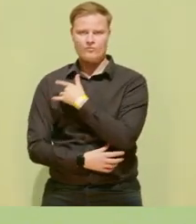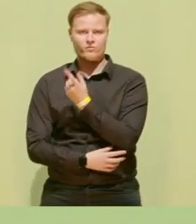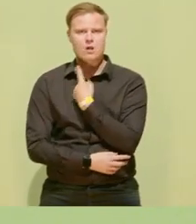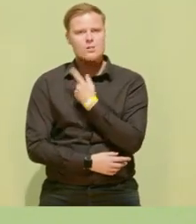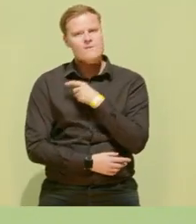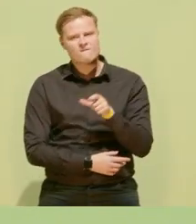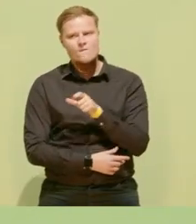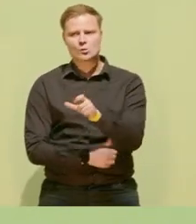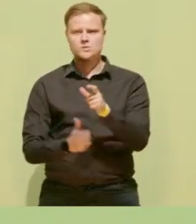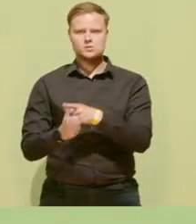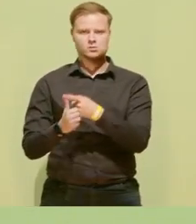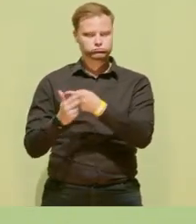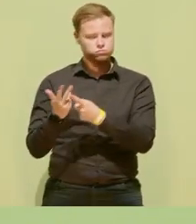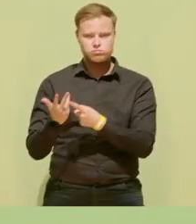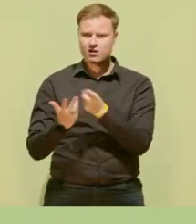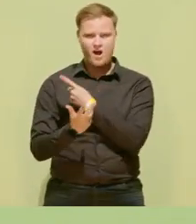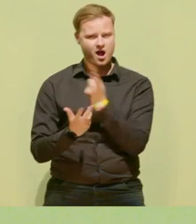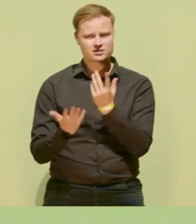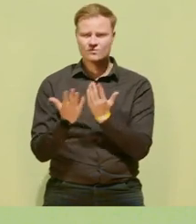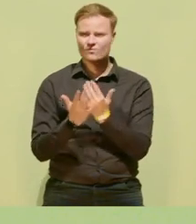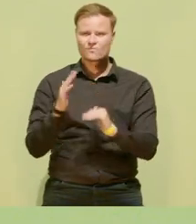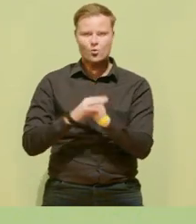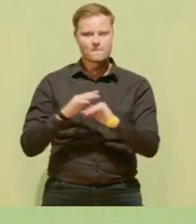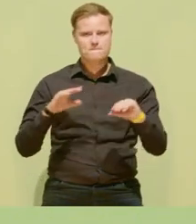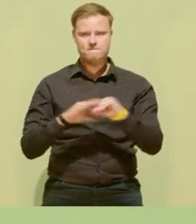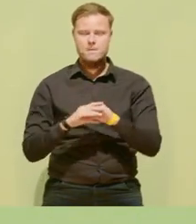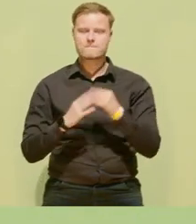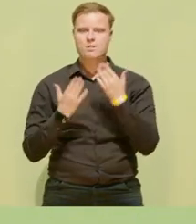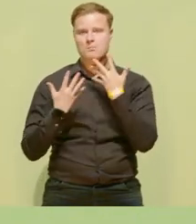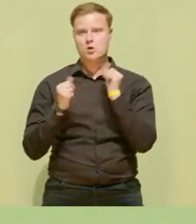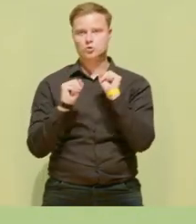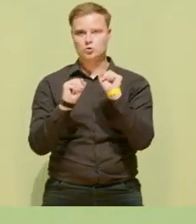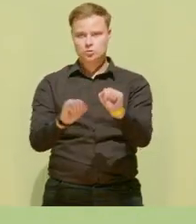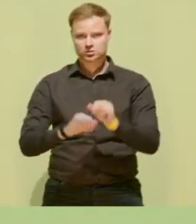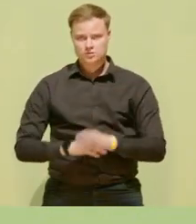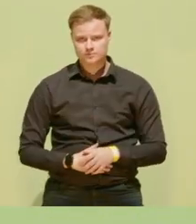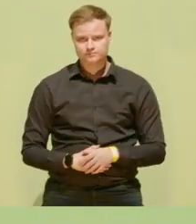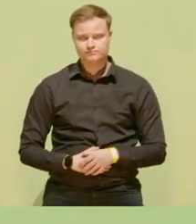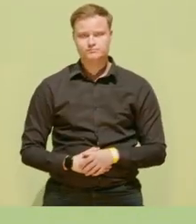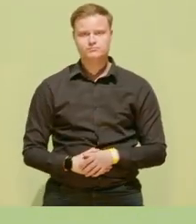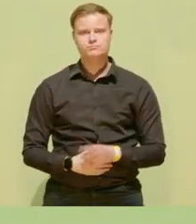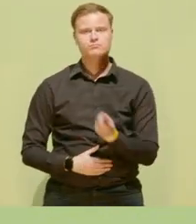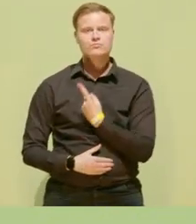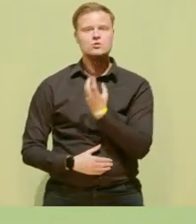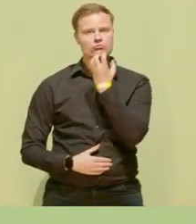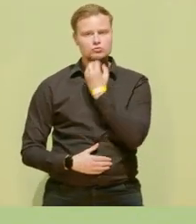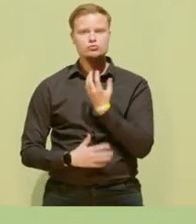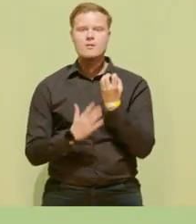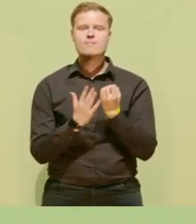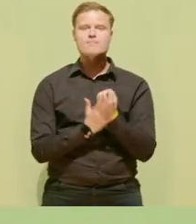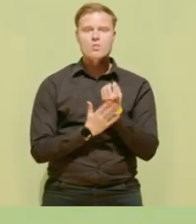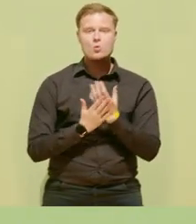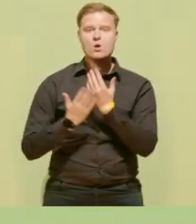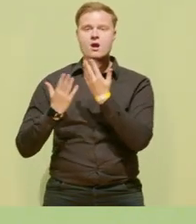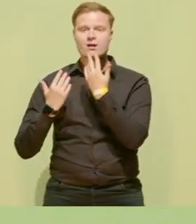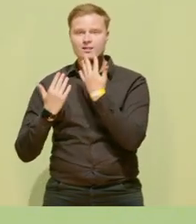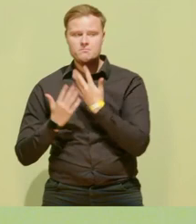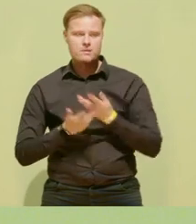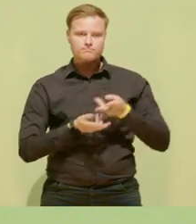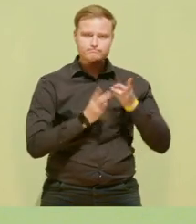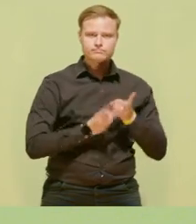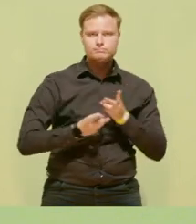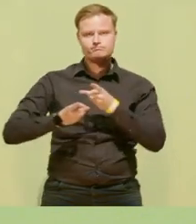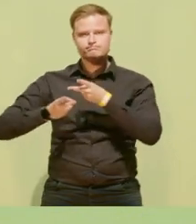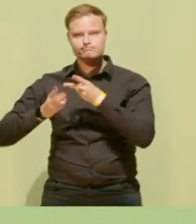ist aktiver Klimaschutz und aktive Klimavorsorge. Wir wollen Natur und Klima gerecht werden. Mit